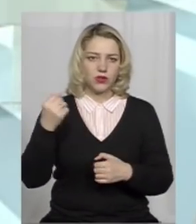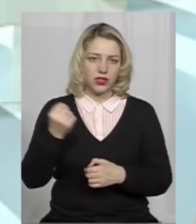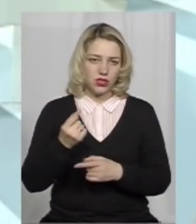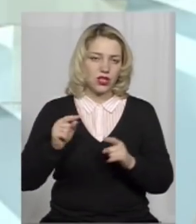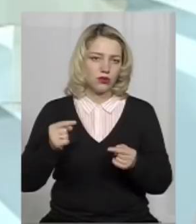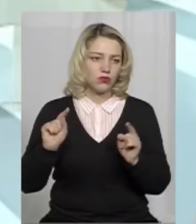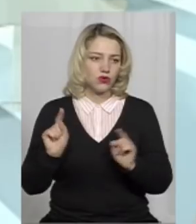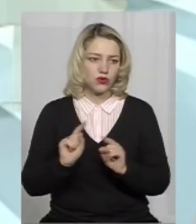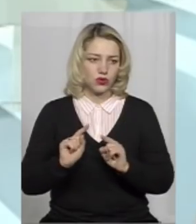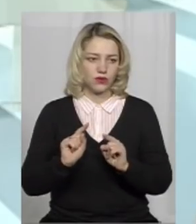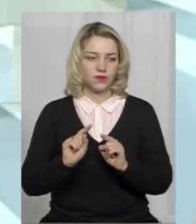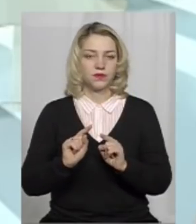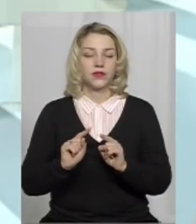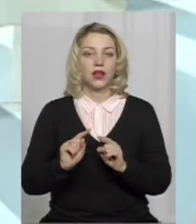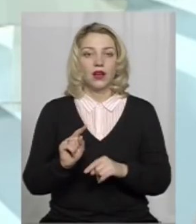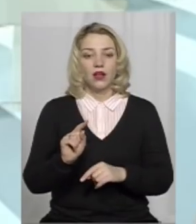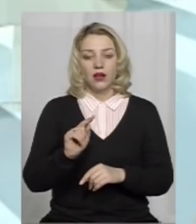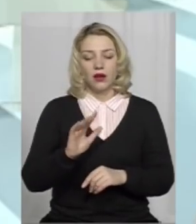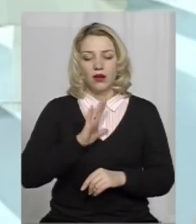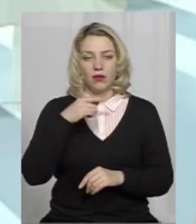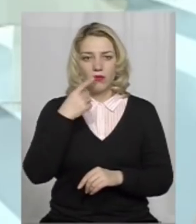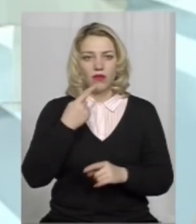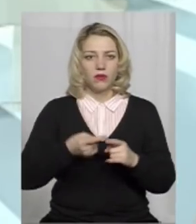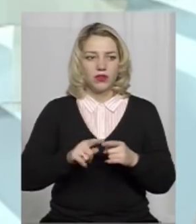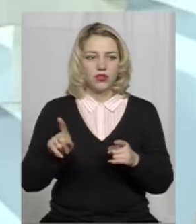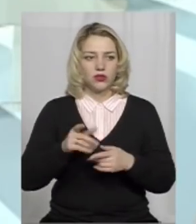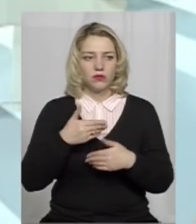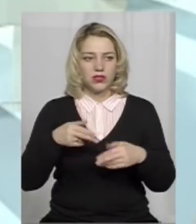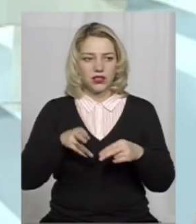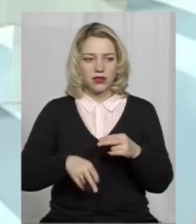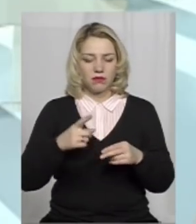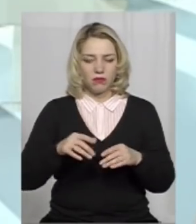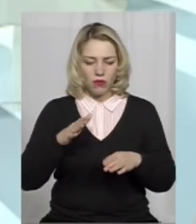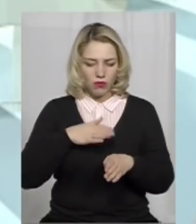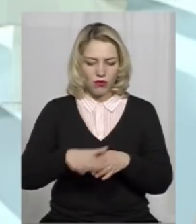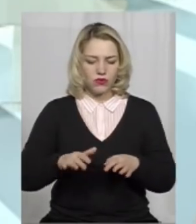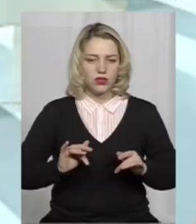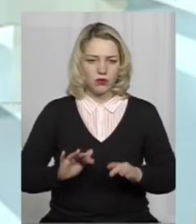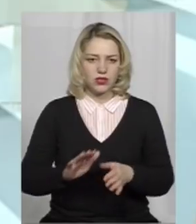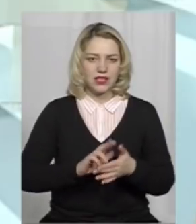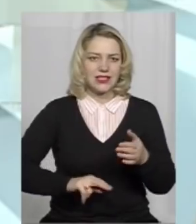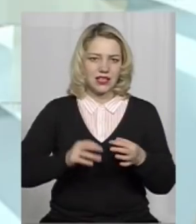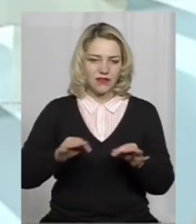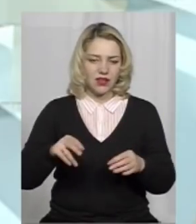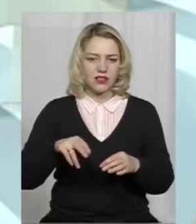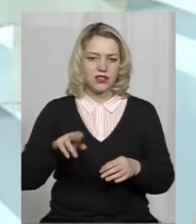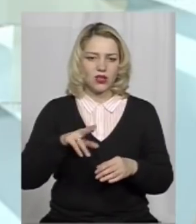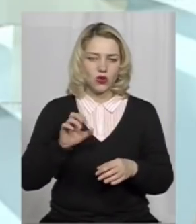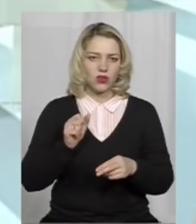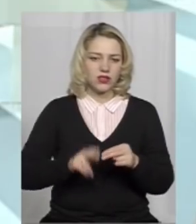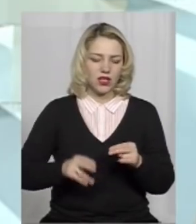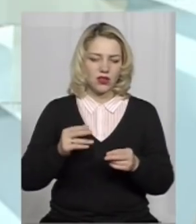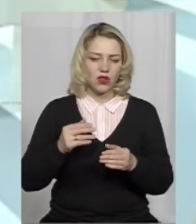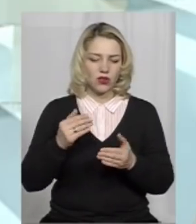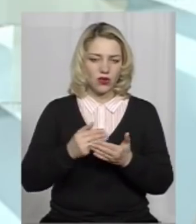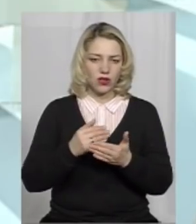Тому що йшлося про те, щоб ми закінчили повністю процес сертифікації до кінця навчального року. І вже